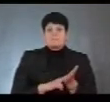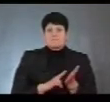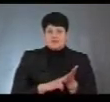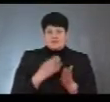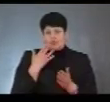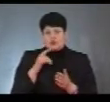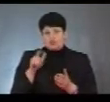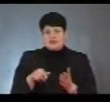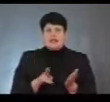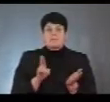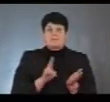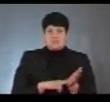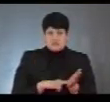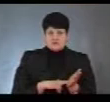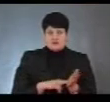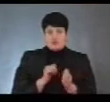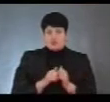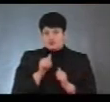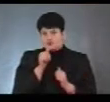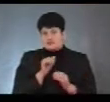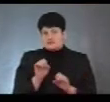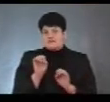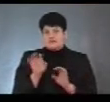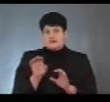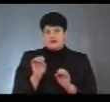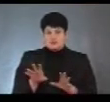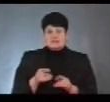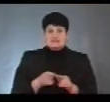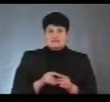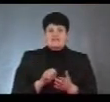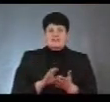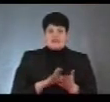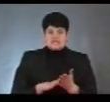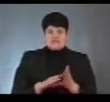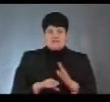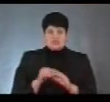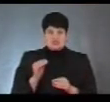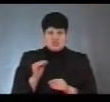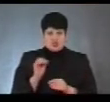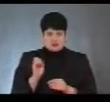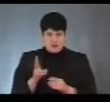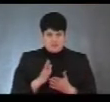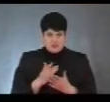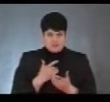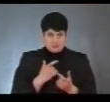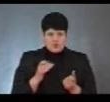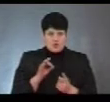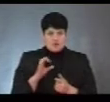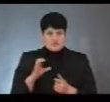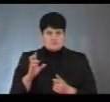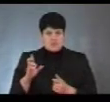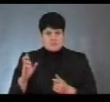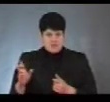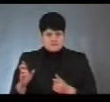коли людина прописується, щомісячно передаються оці дані в реєстр виборців. Тобто, це ЖЕК володіє такою інформацією, ОСББ, тобто,